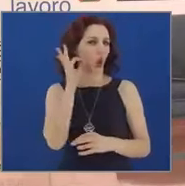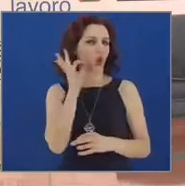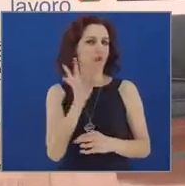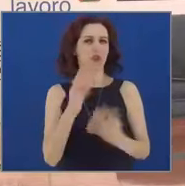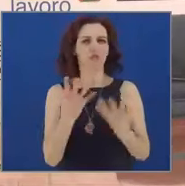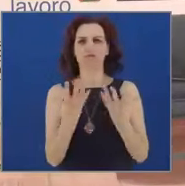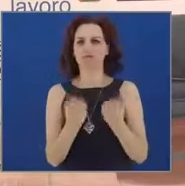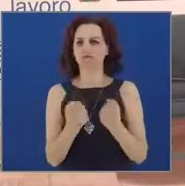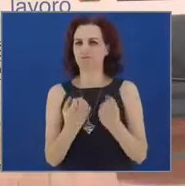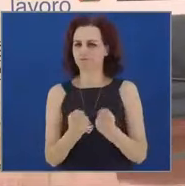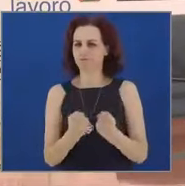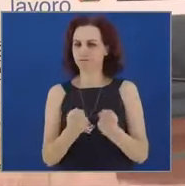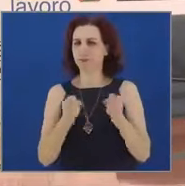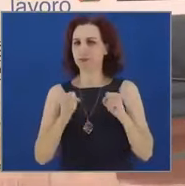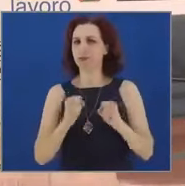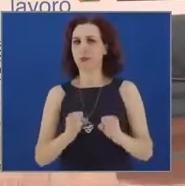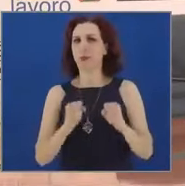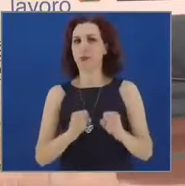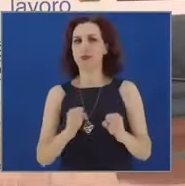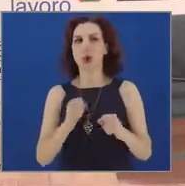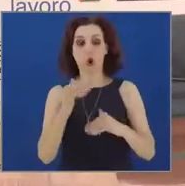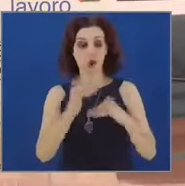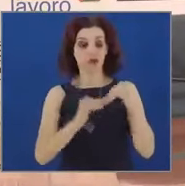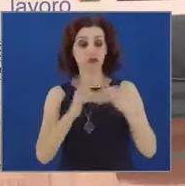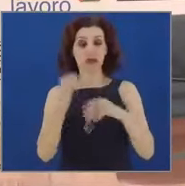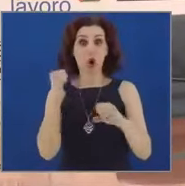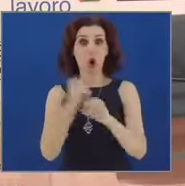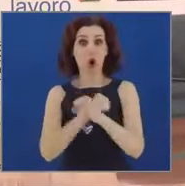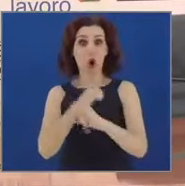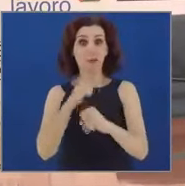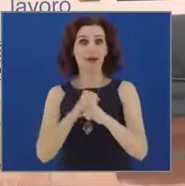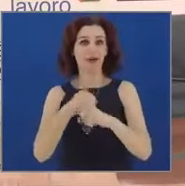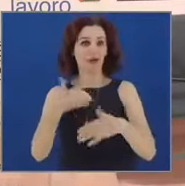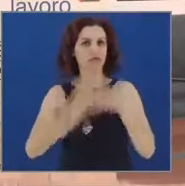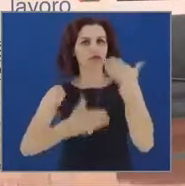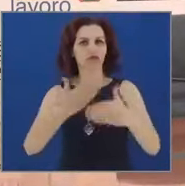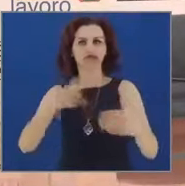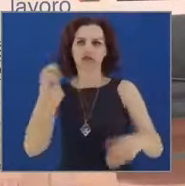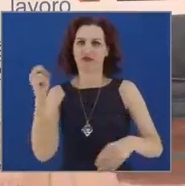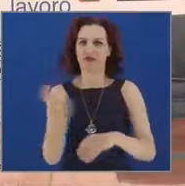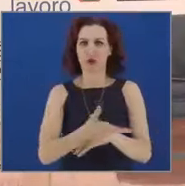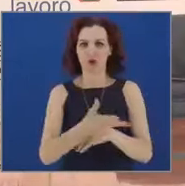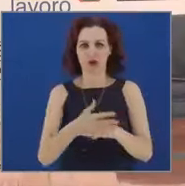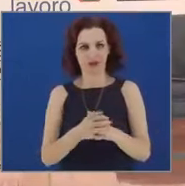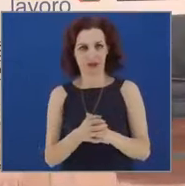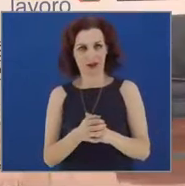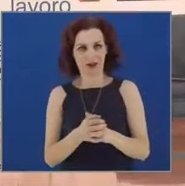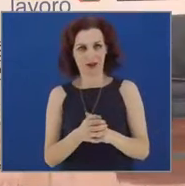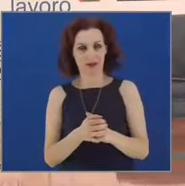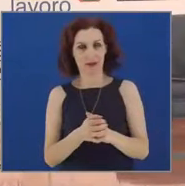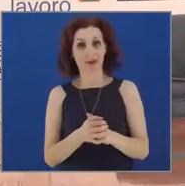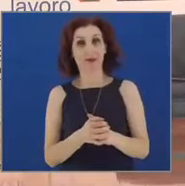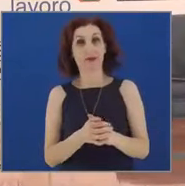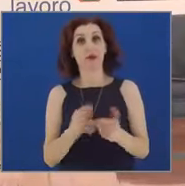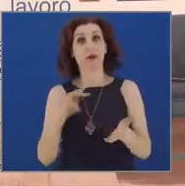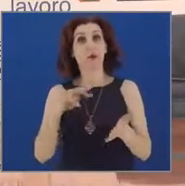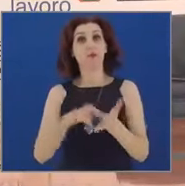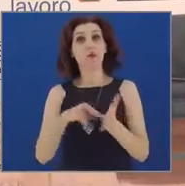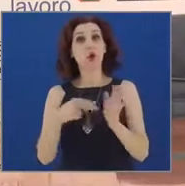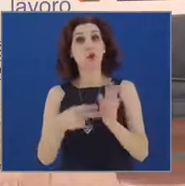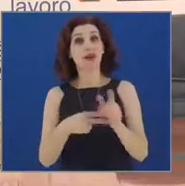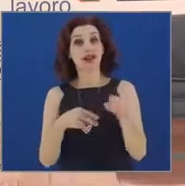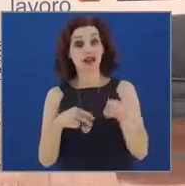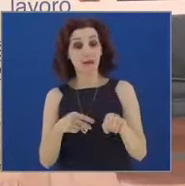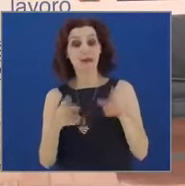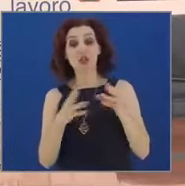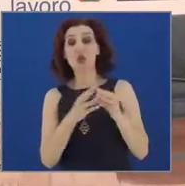di velocizzare queste opere, alla soluzione di problemi, le cui soluzioni sono state spesso